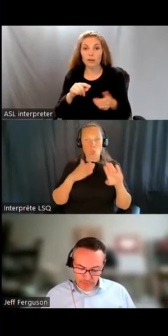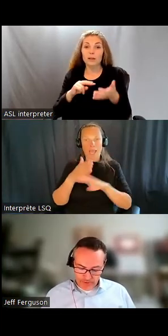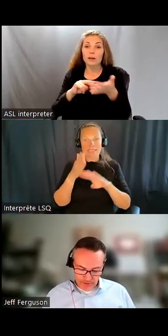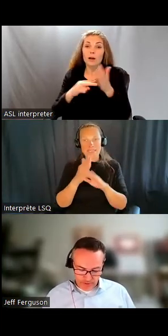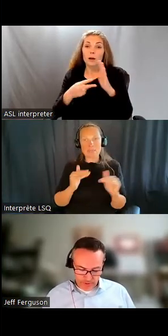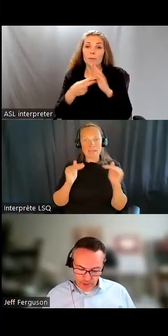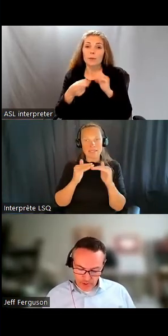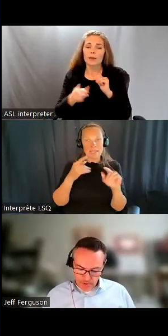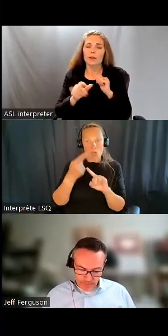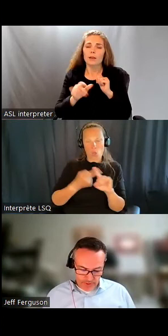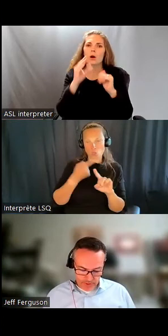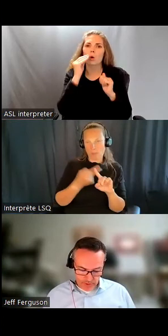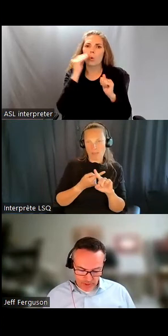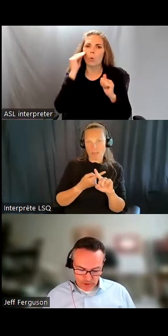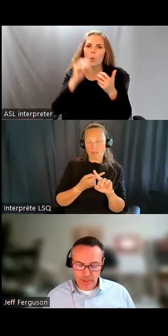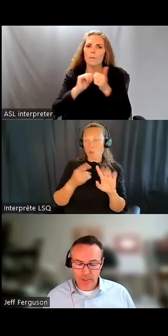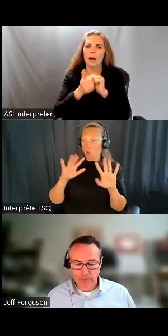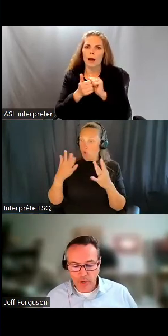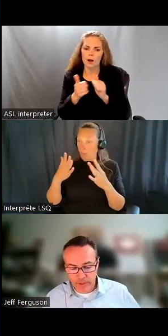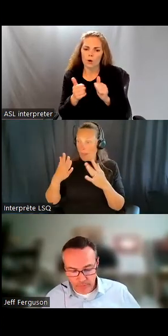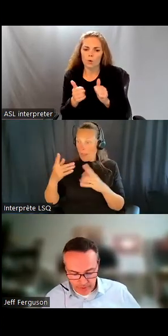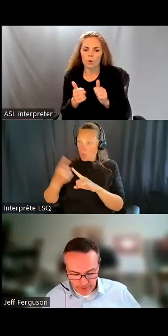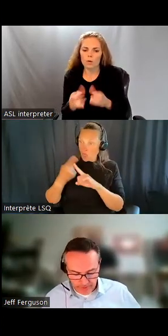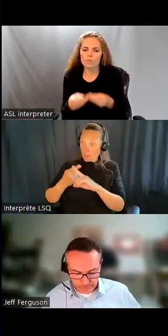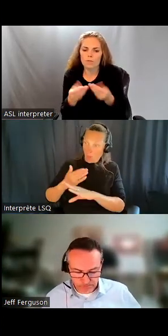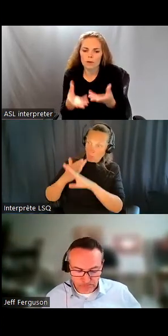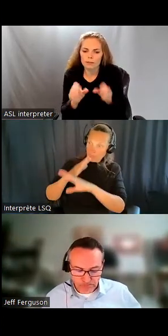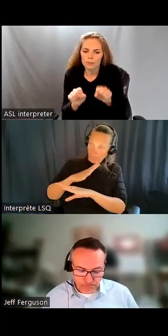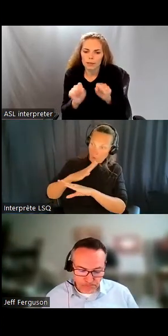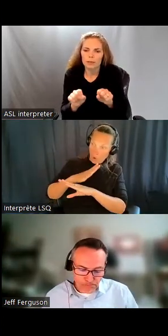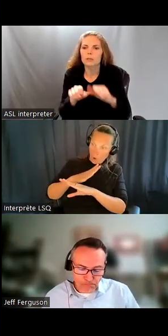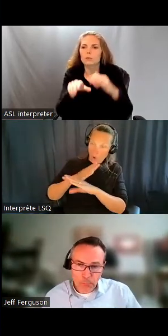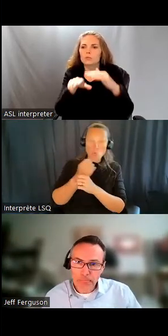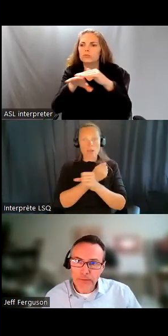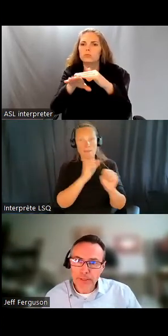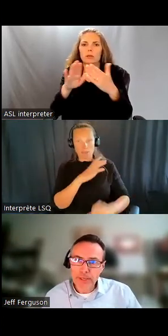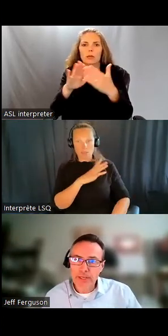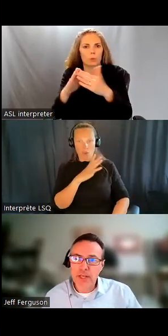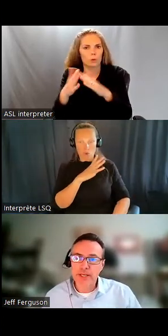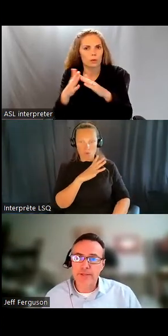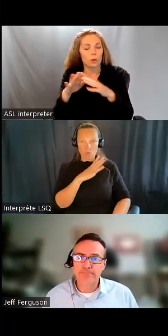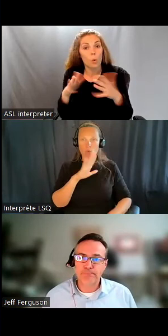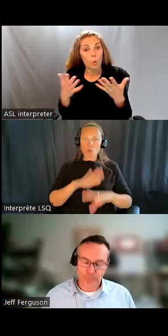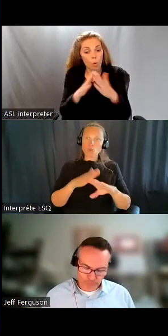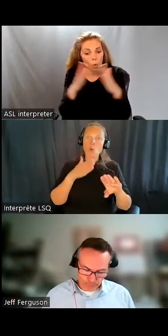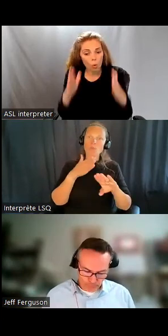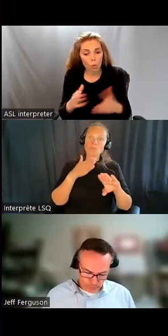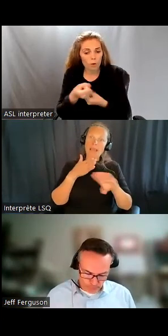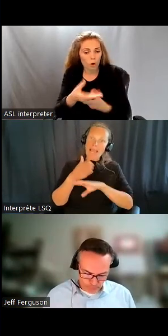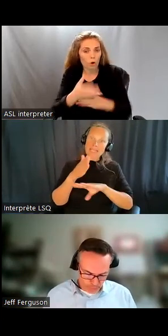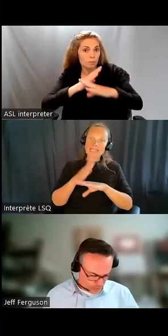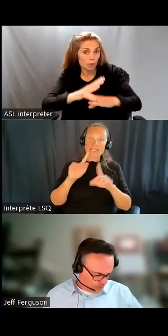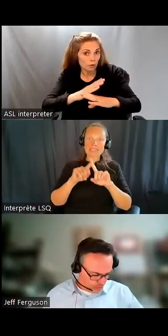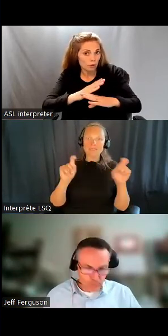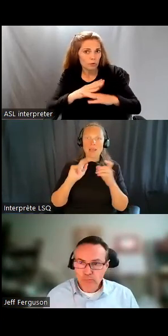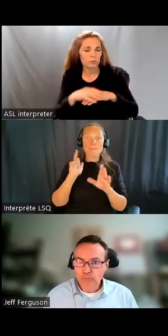logement contribue ou présente des obstacles à la participation à la communauté au sens large. Diapositive suivante.